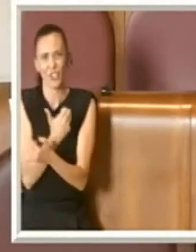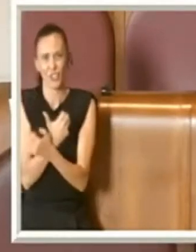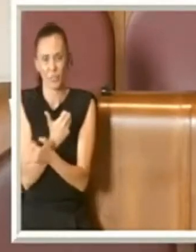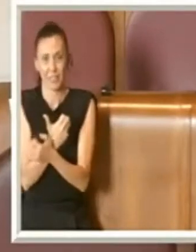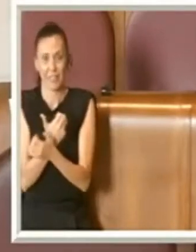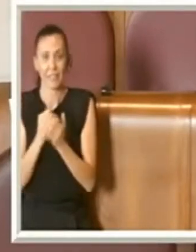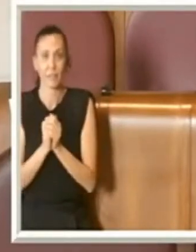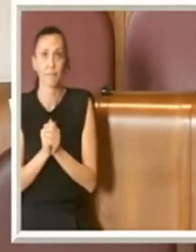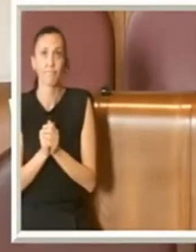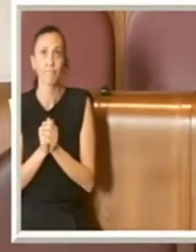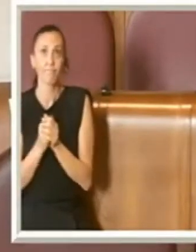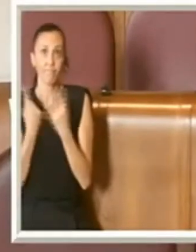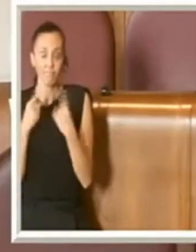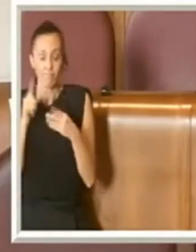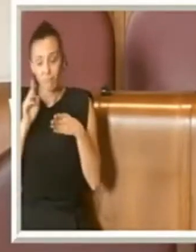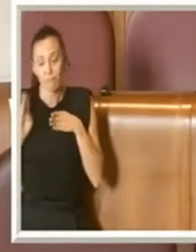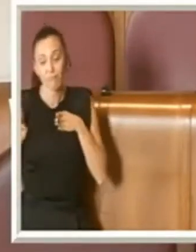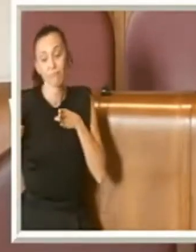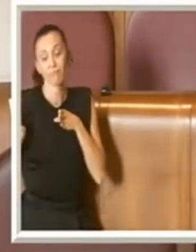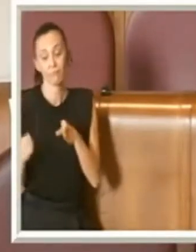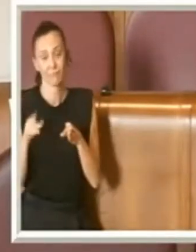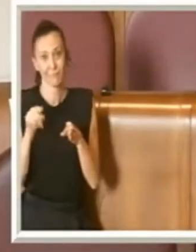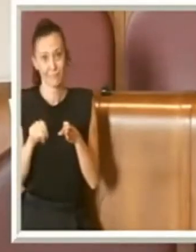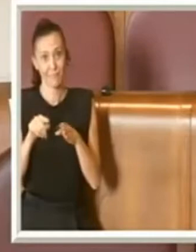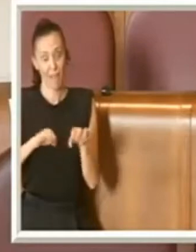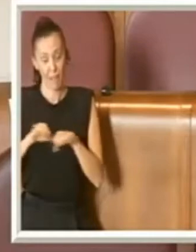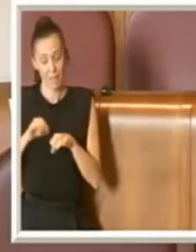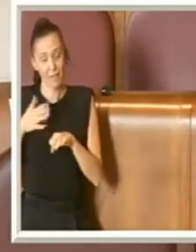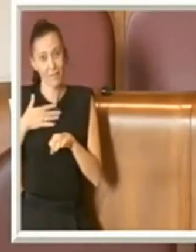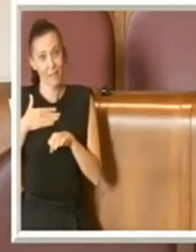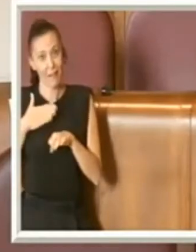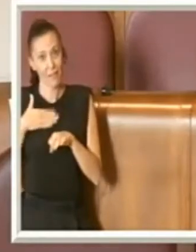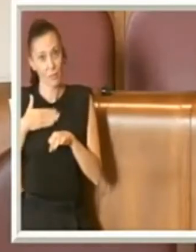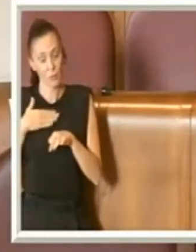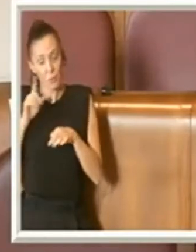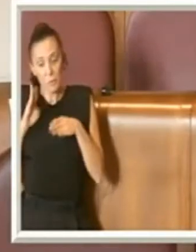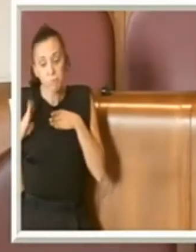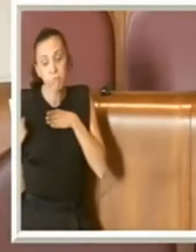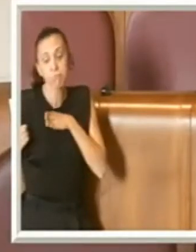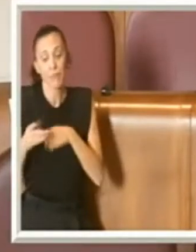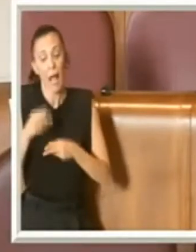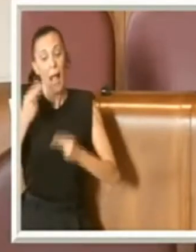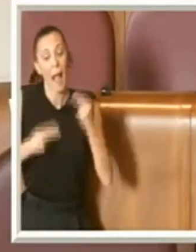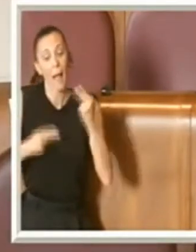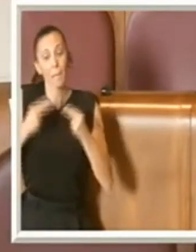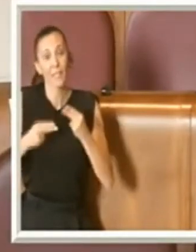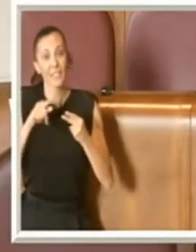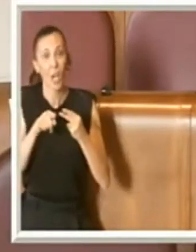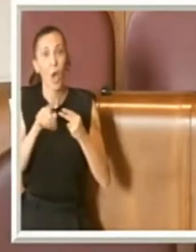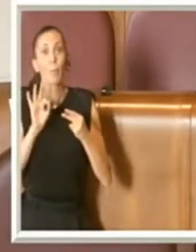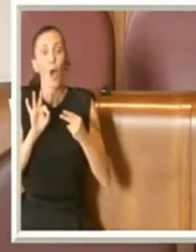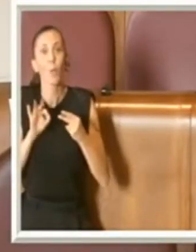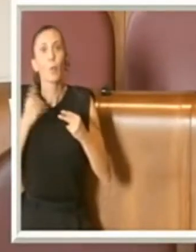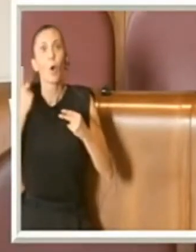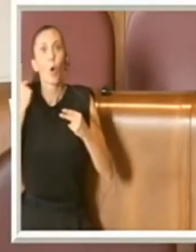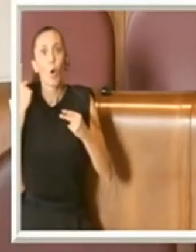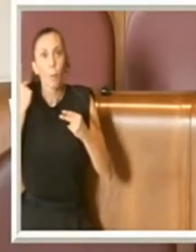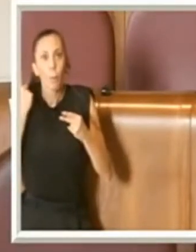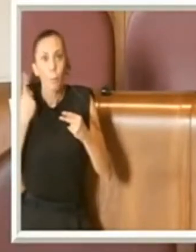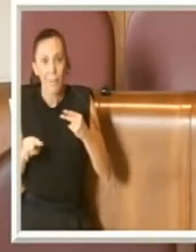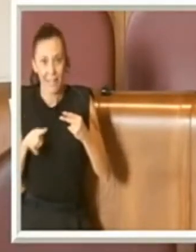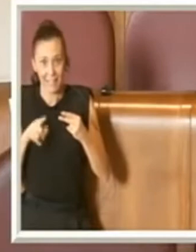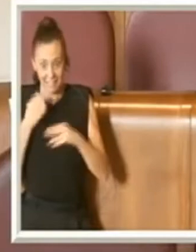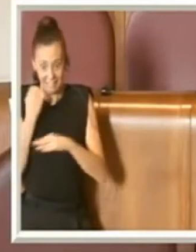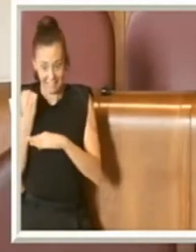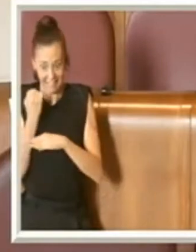Ebbene, questa attenzione che questa amministrazione ha posto ai bilanci come precondizione per far sì che